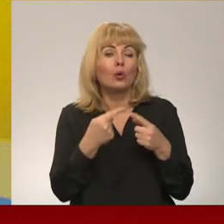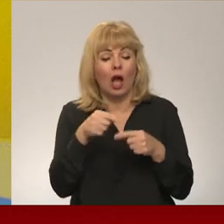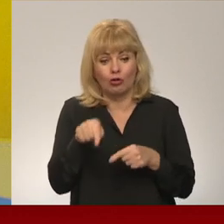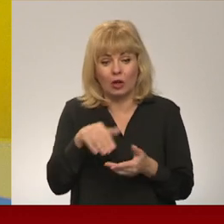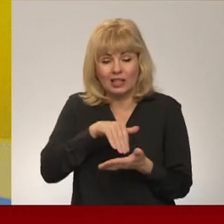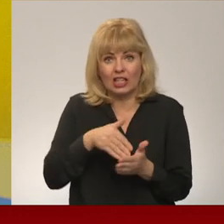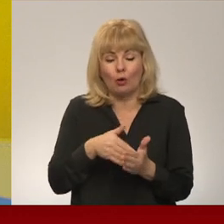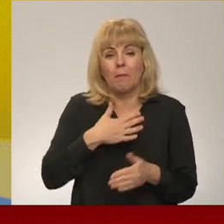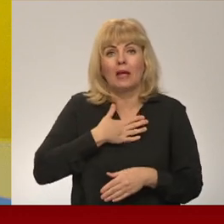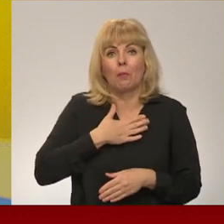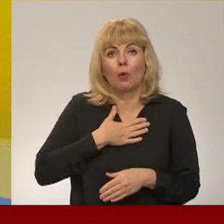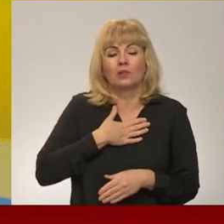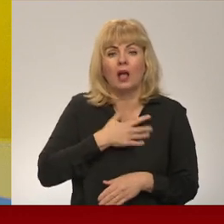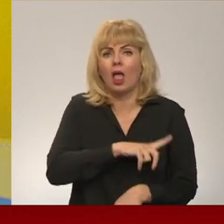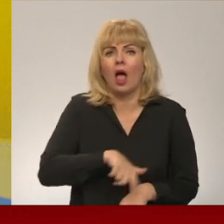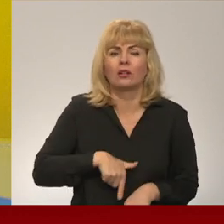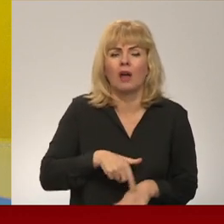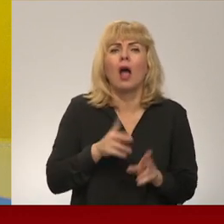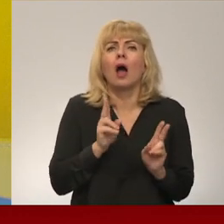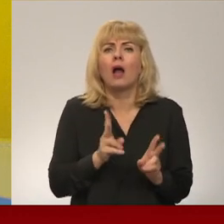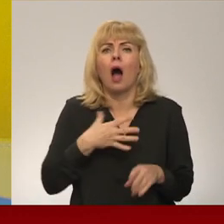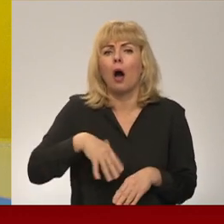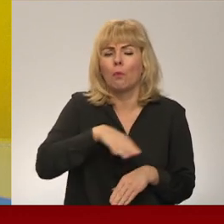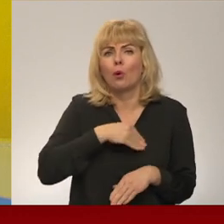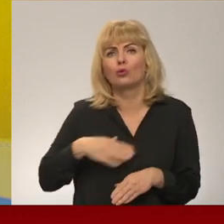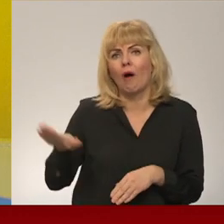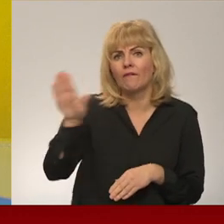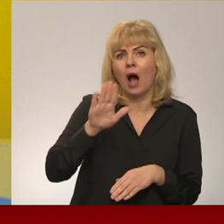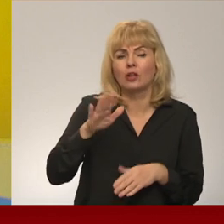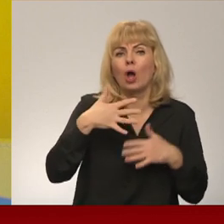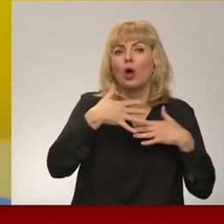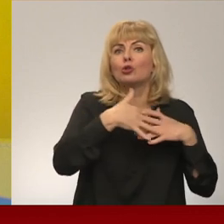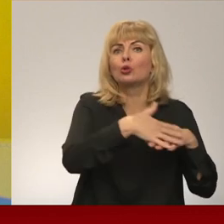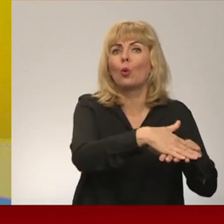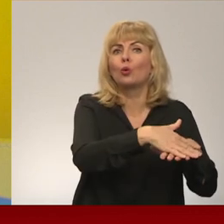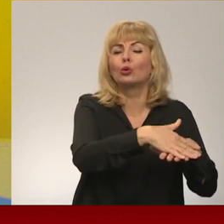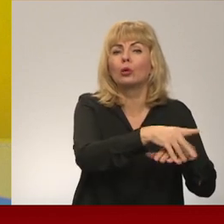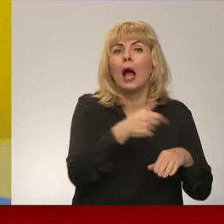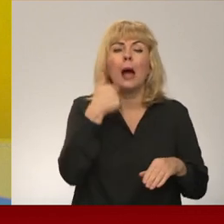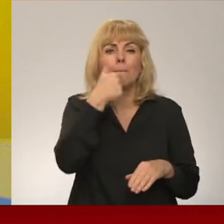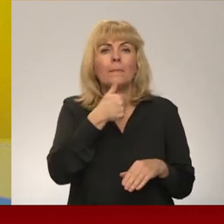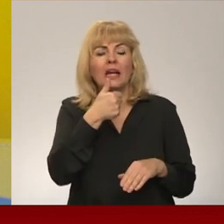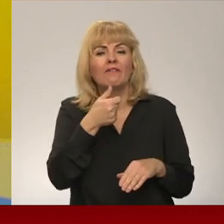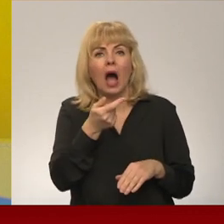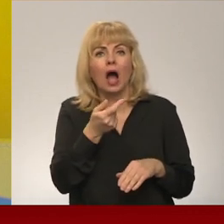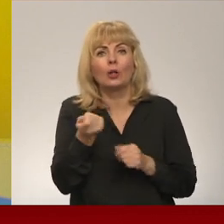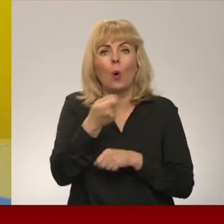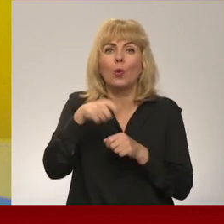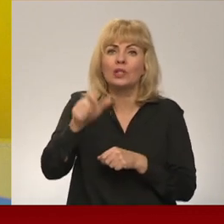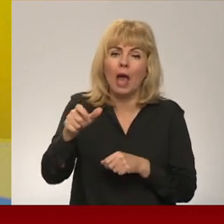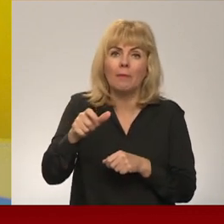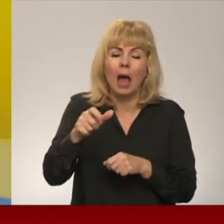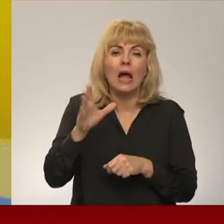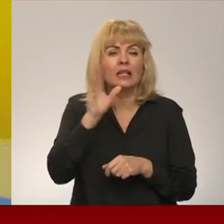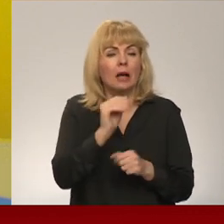Latvijā, kādas ir mūsu valsts struktūru privātu uzņēmēju iespējas sargāt sevi tieši šajā